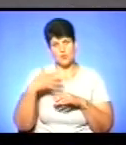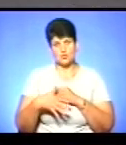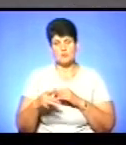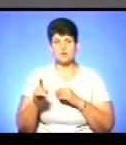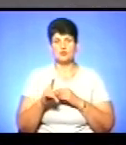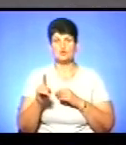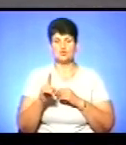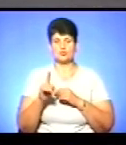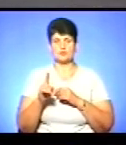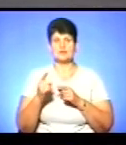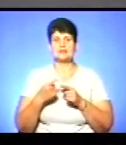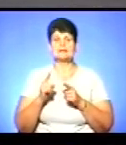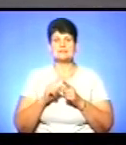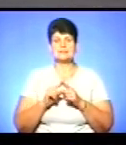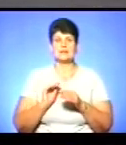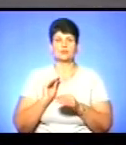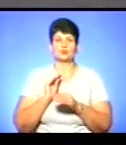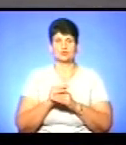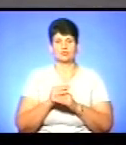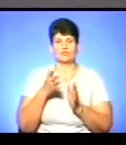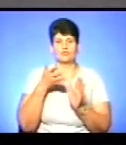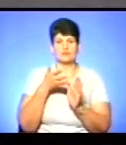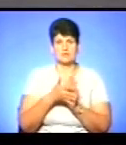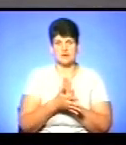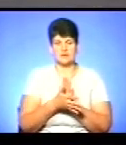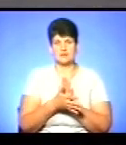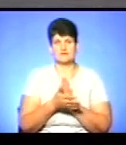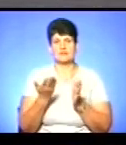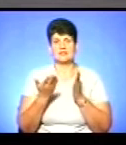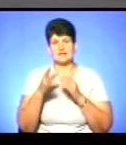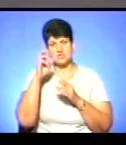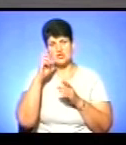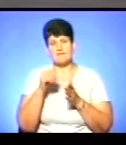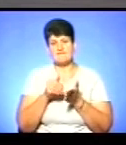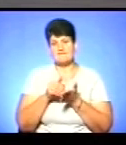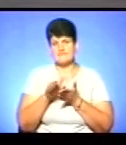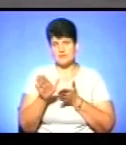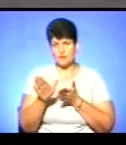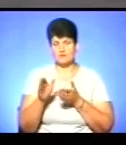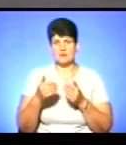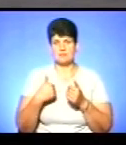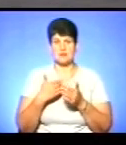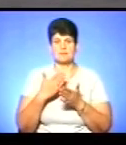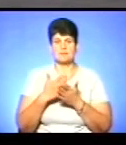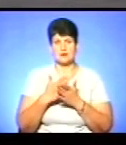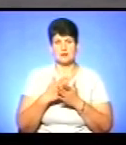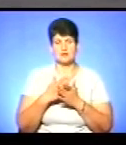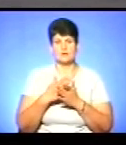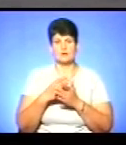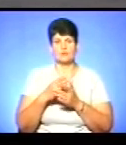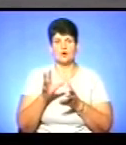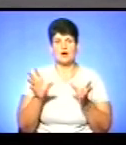це додаткові видатки, від яких держав відмовилися, і, відповідно, ми маємо разом шукати